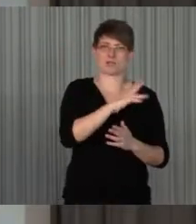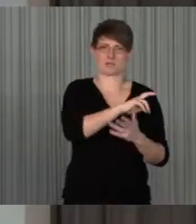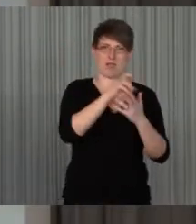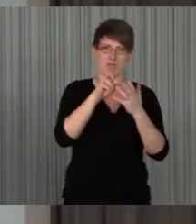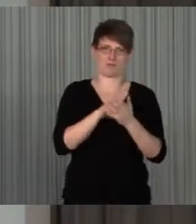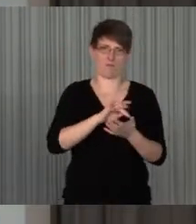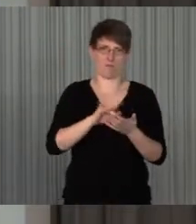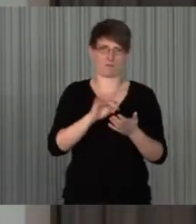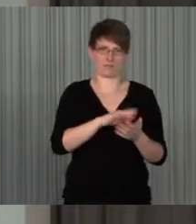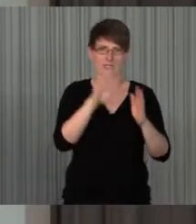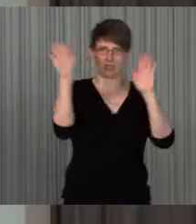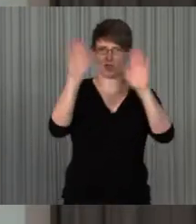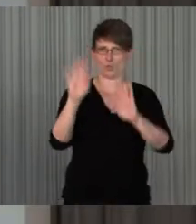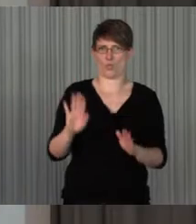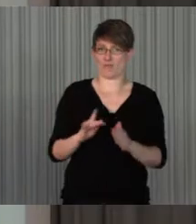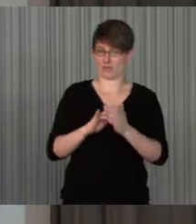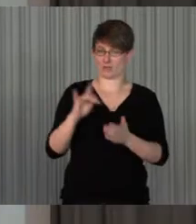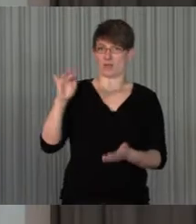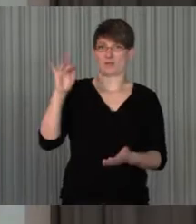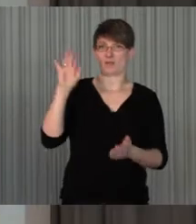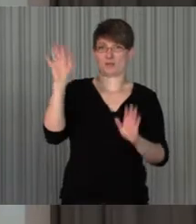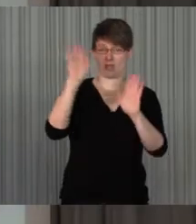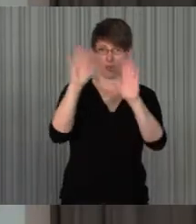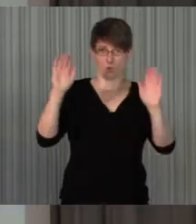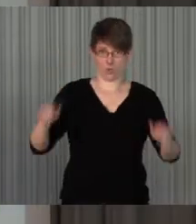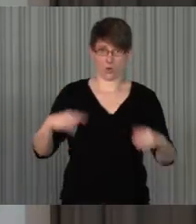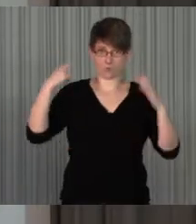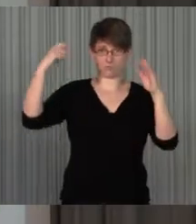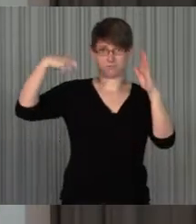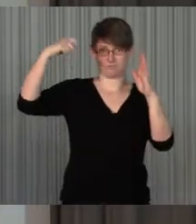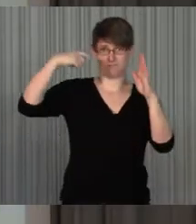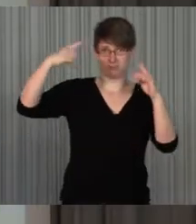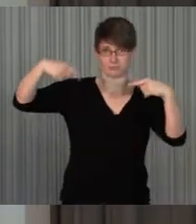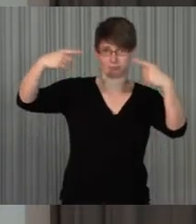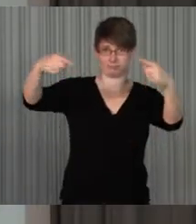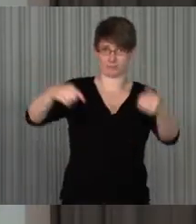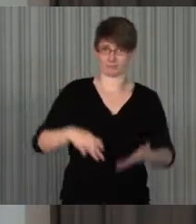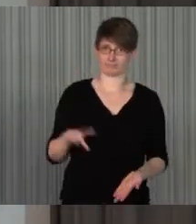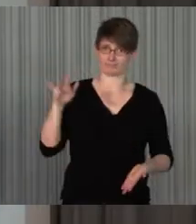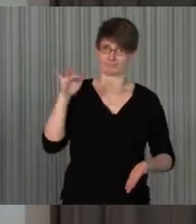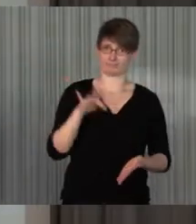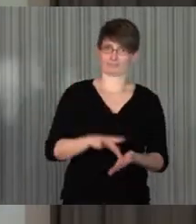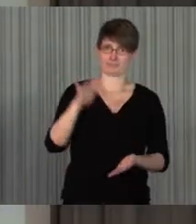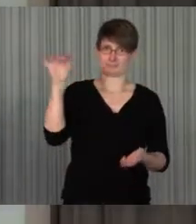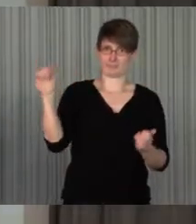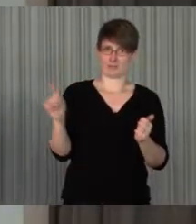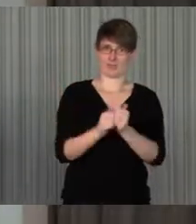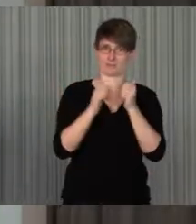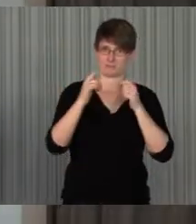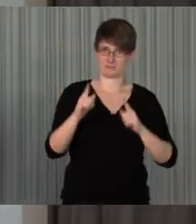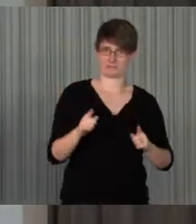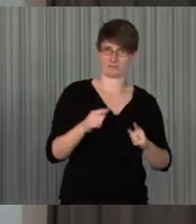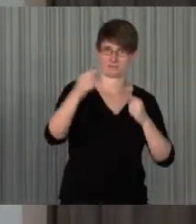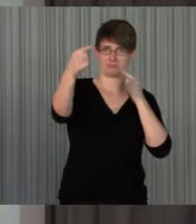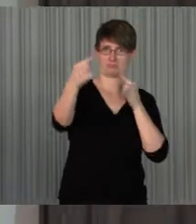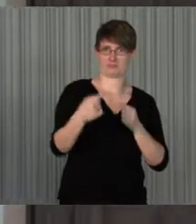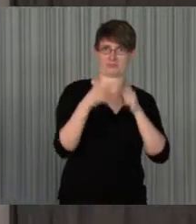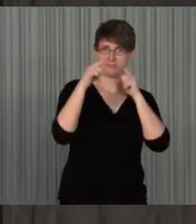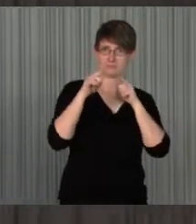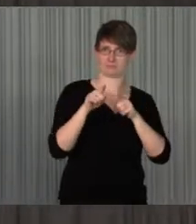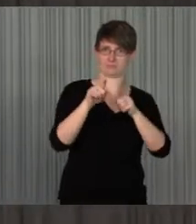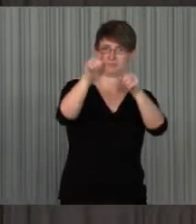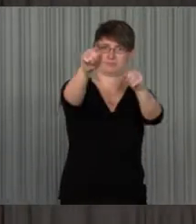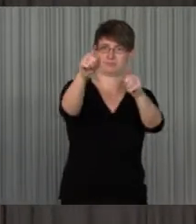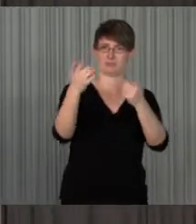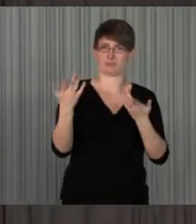ist Kino. Wenn der Film losgeht, stärken sie sozusagen die App, synchronisieren quasi ihre